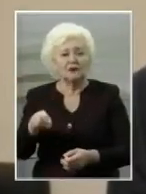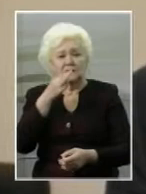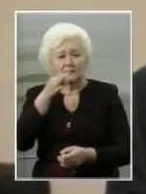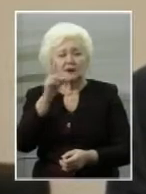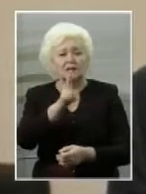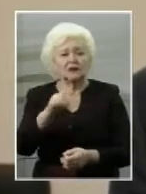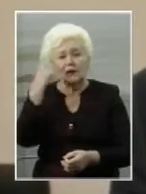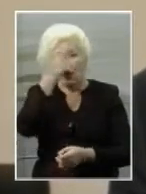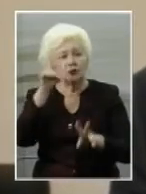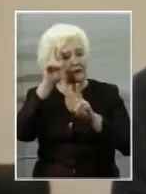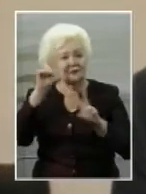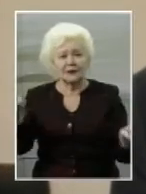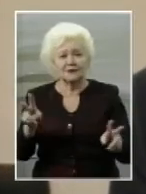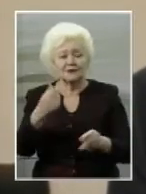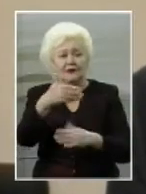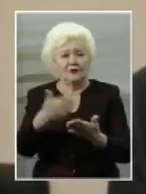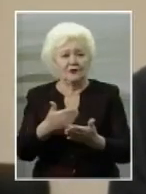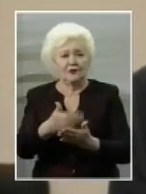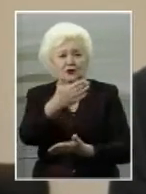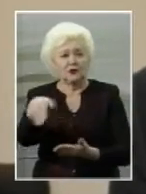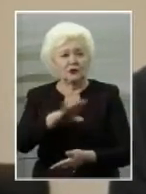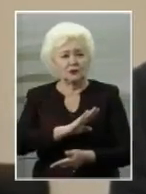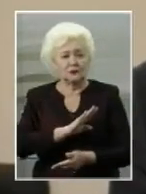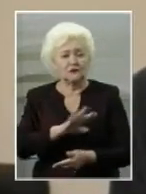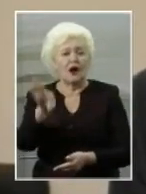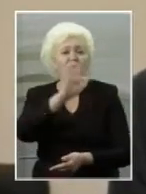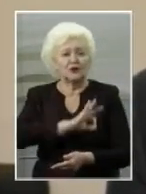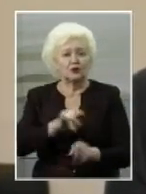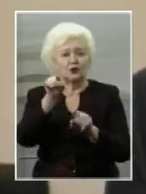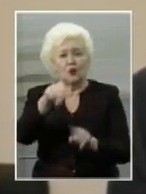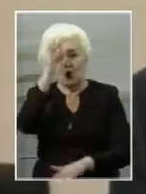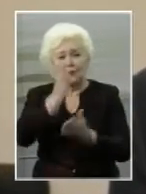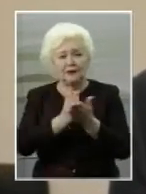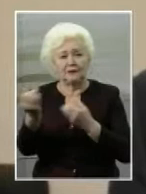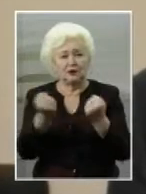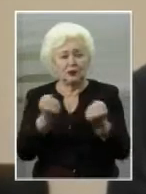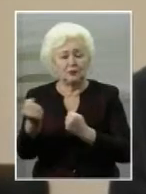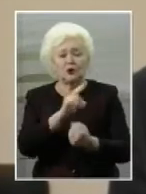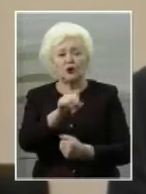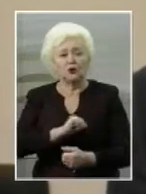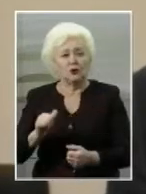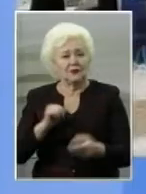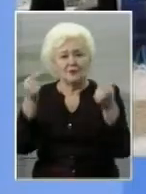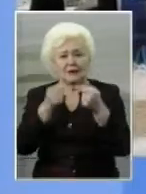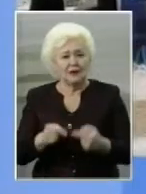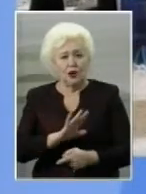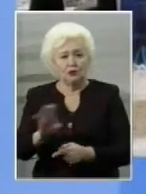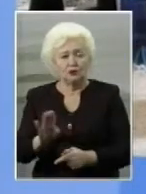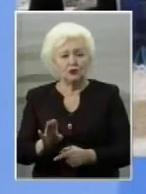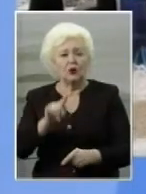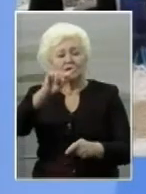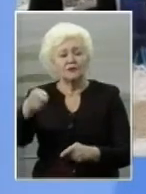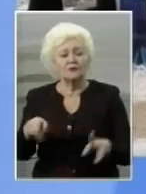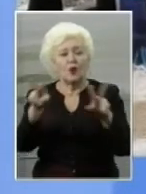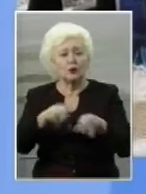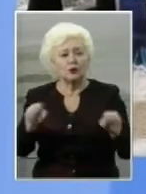що Катерину особисто не знав і вважає, її загибель використовують у політичній боротьбі. Хто саме не уточнив. З вимогою